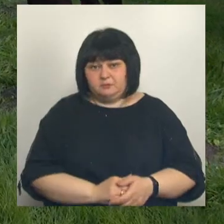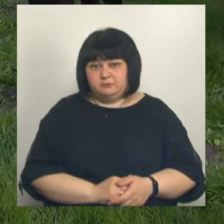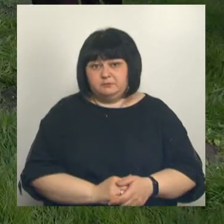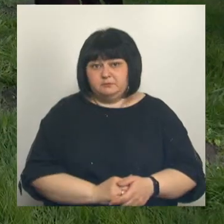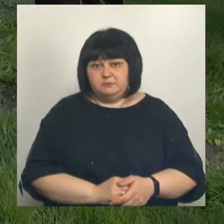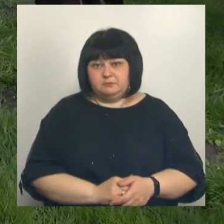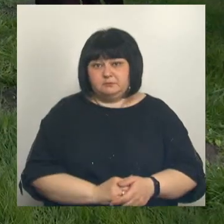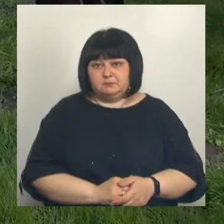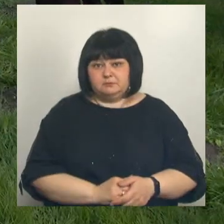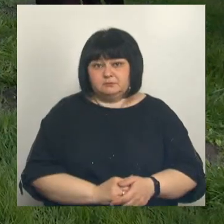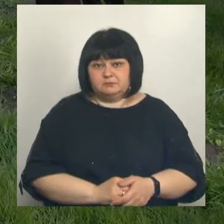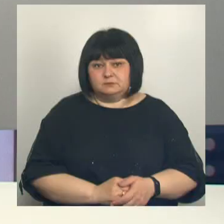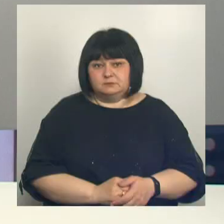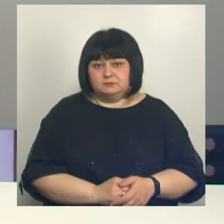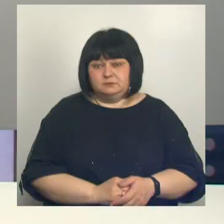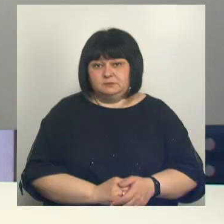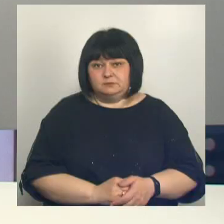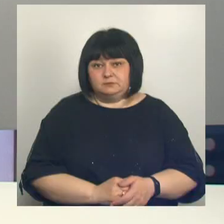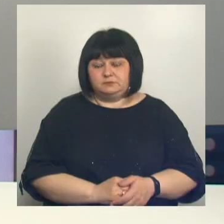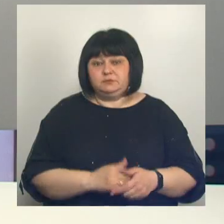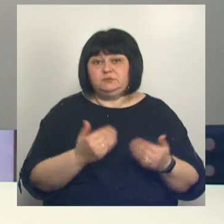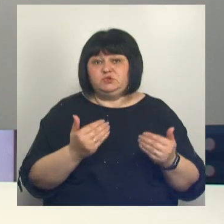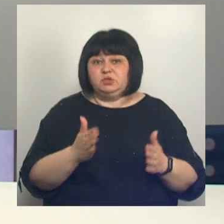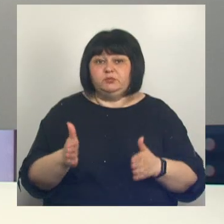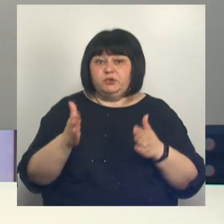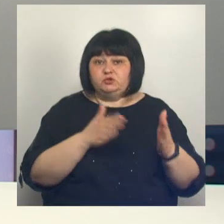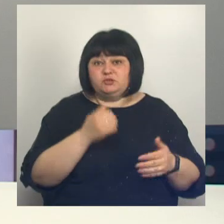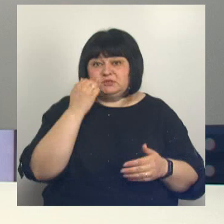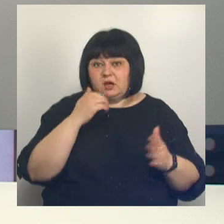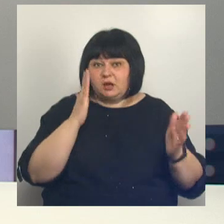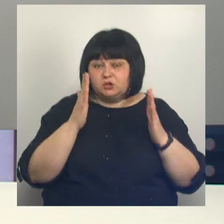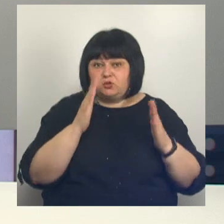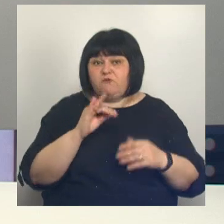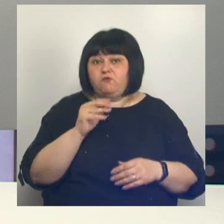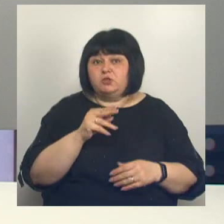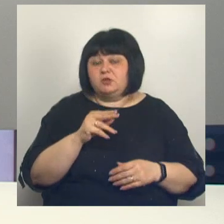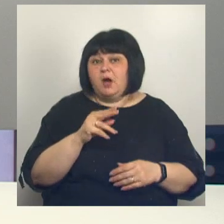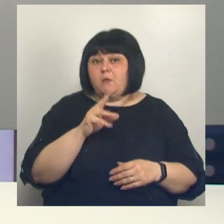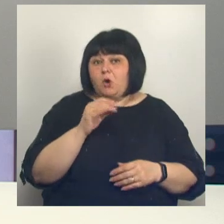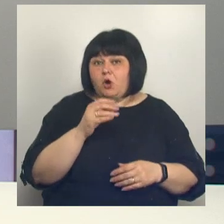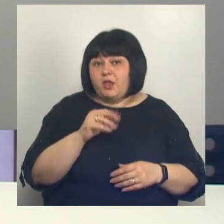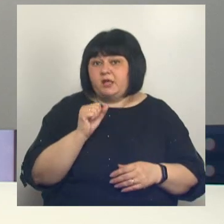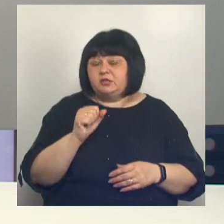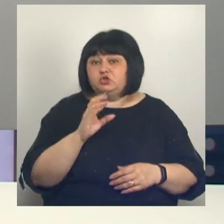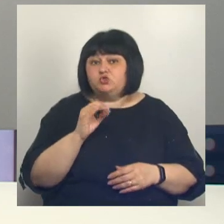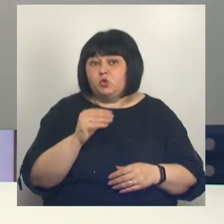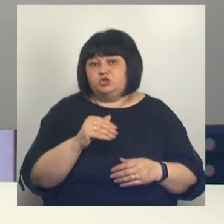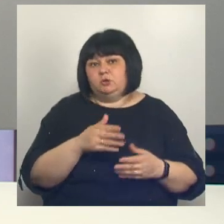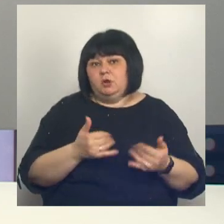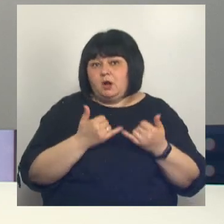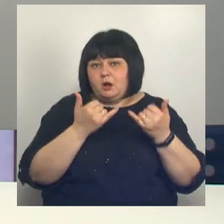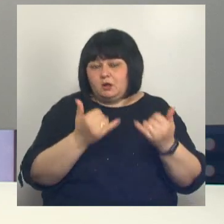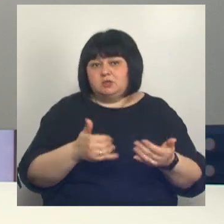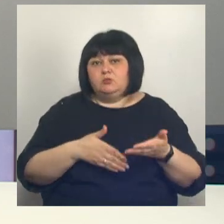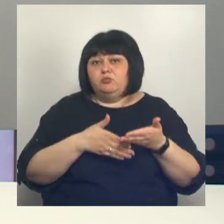Такой день на Мире Белогория. Сейчас перенесемся в Старый Оскол. Фонд поколения Андрея Скотча оказал столь необходимую поддержку